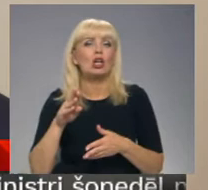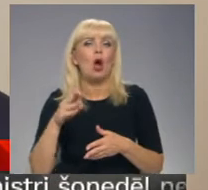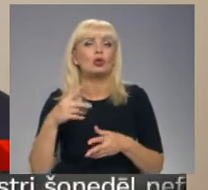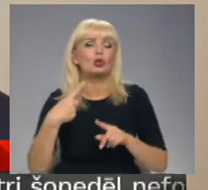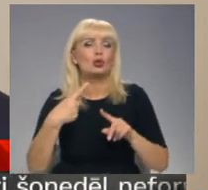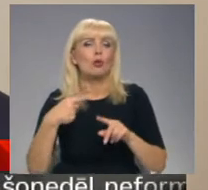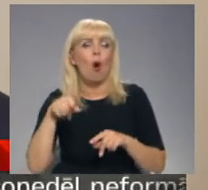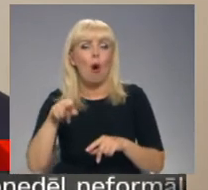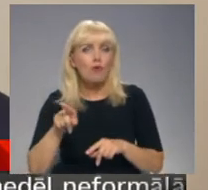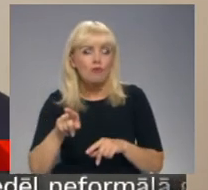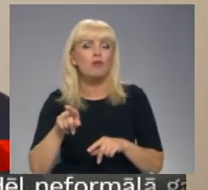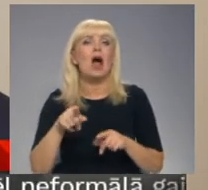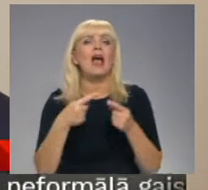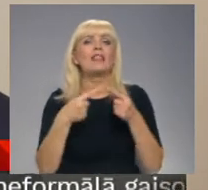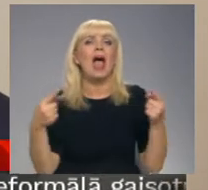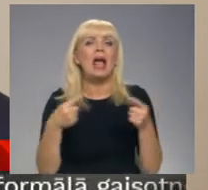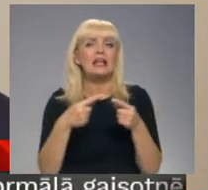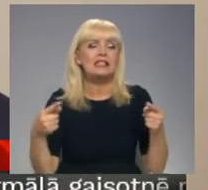nozīmē tekstredaktors,